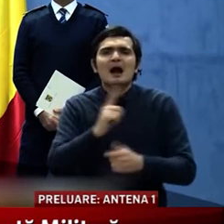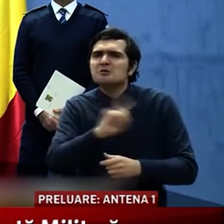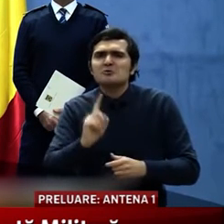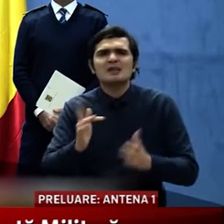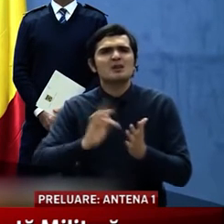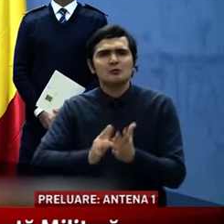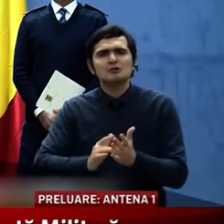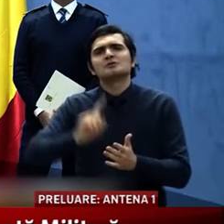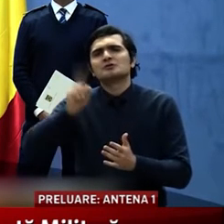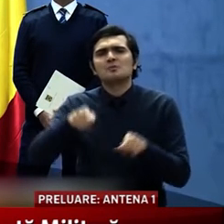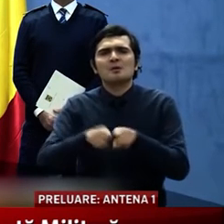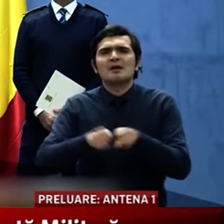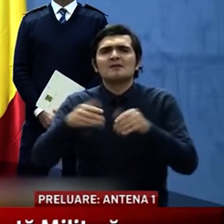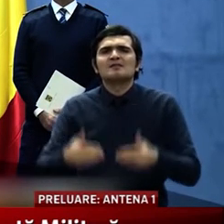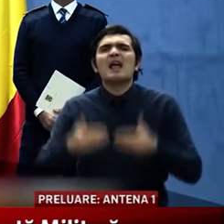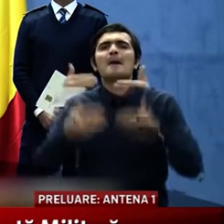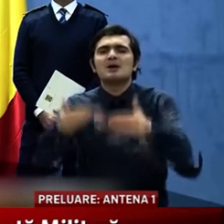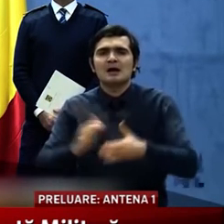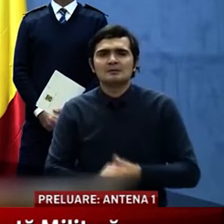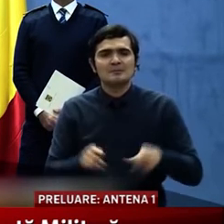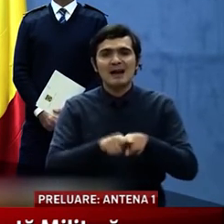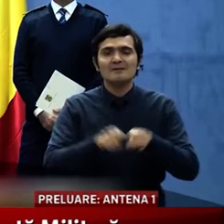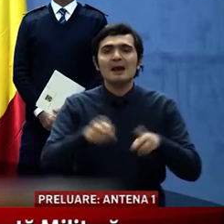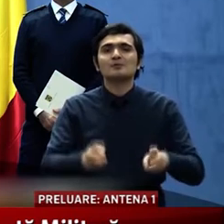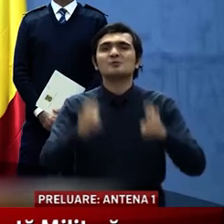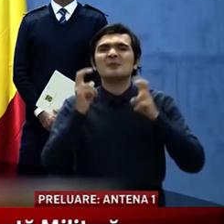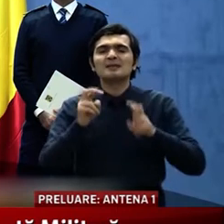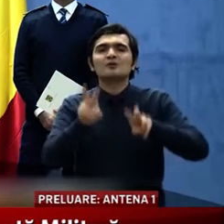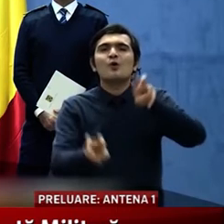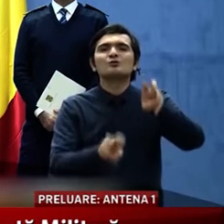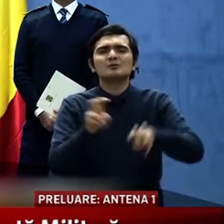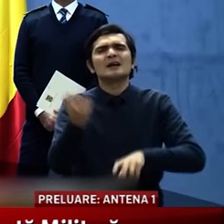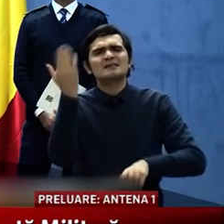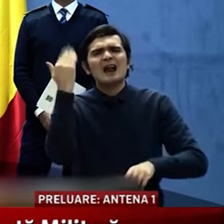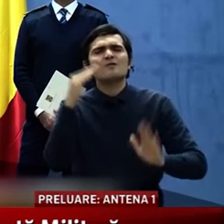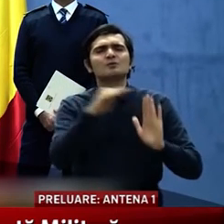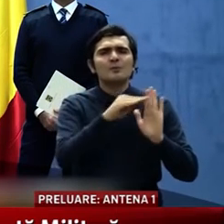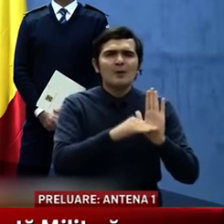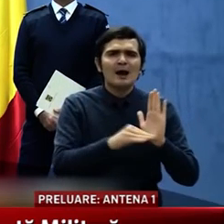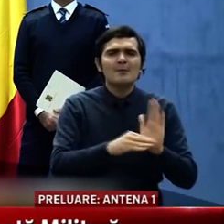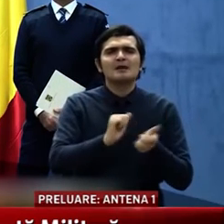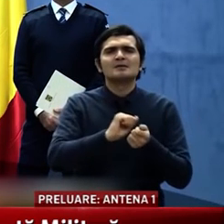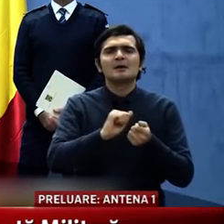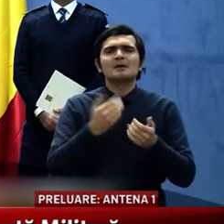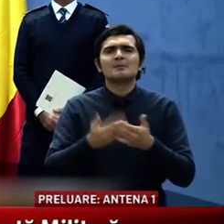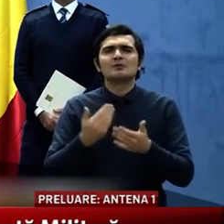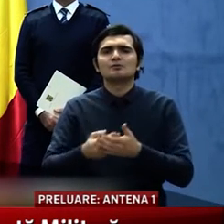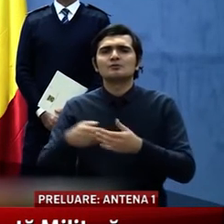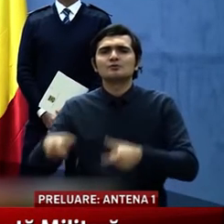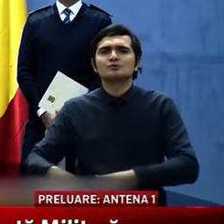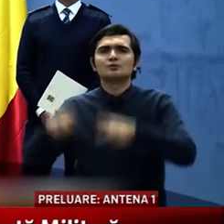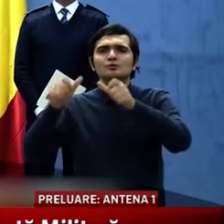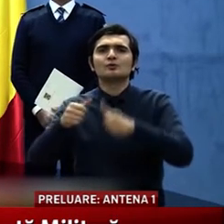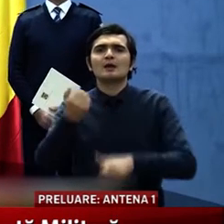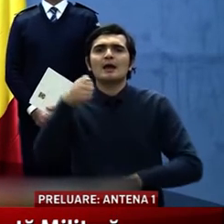pot fi reprogramate. Precum și consultațiile programate sau programabile în structurile ambulatorii ale